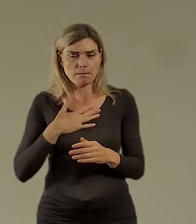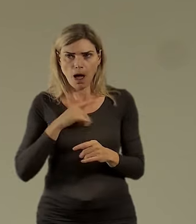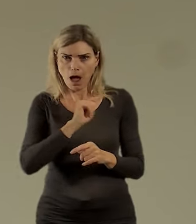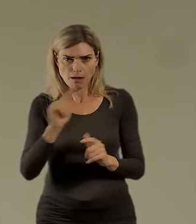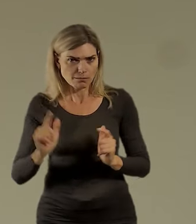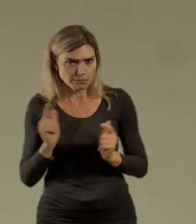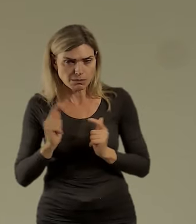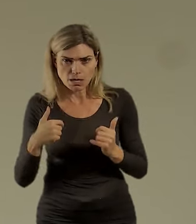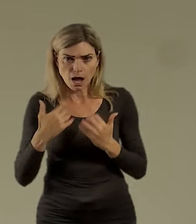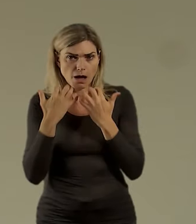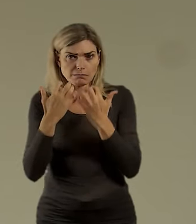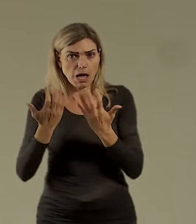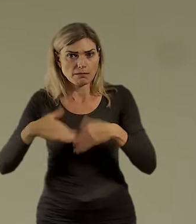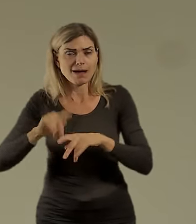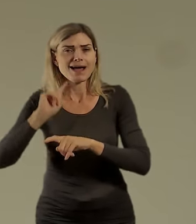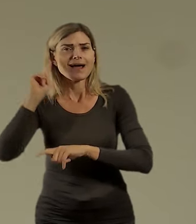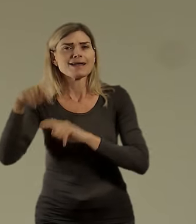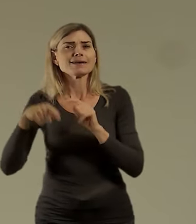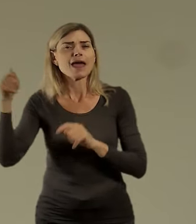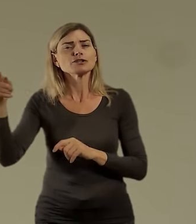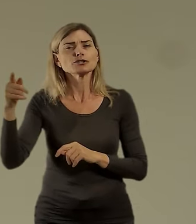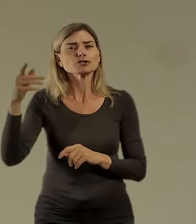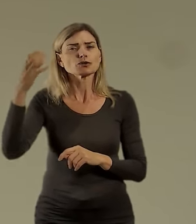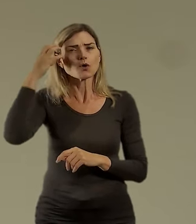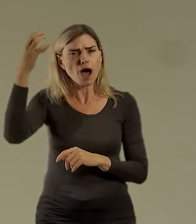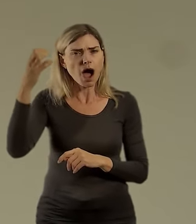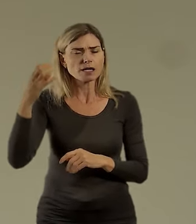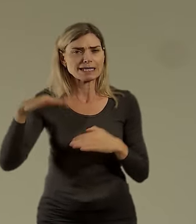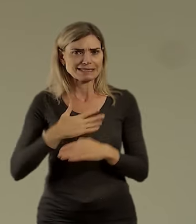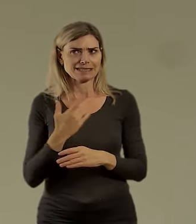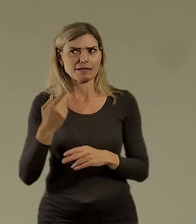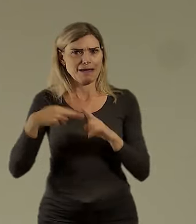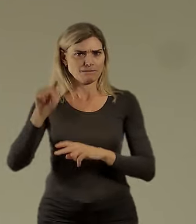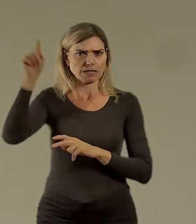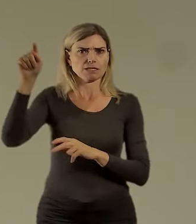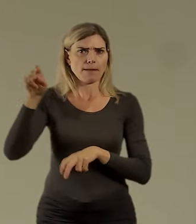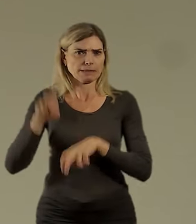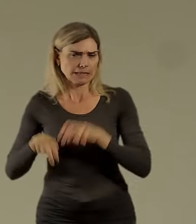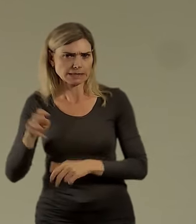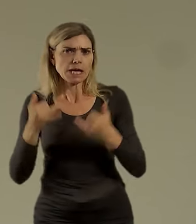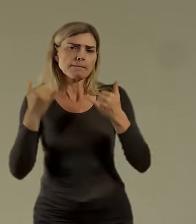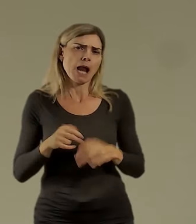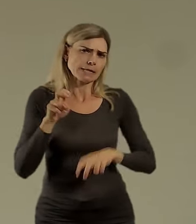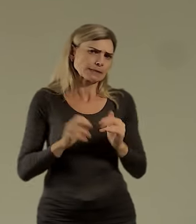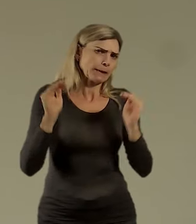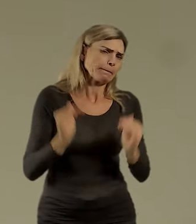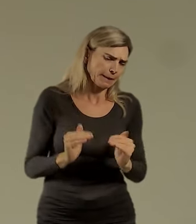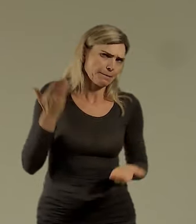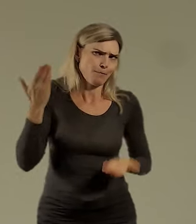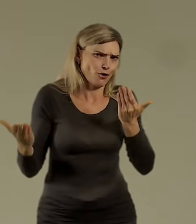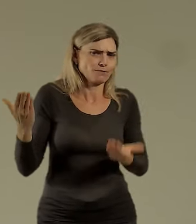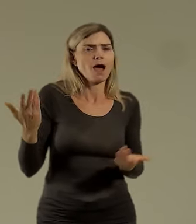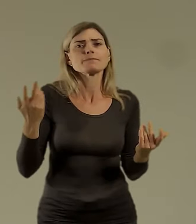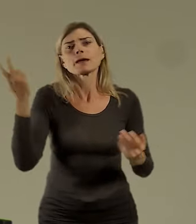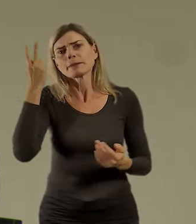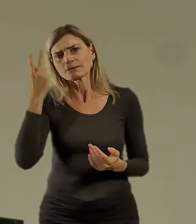to třeba násobně víc než v Kodani, kde je teda zase násobně víc z těch cyklistů. Čili Praha je specifické město, mobilitu